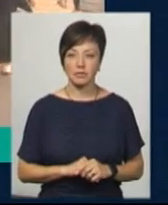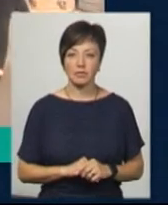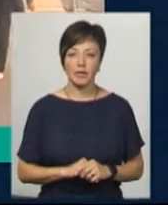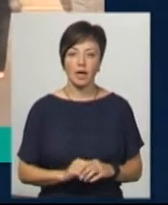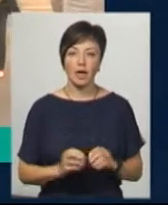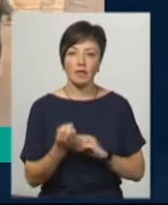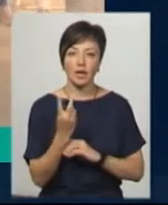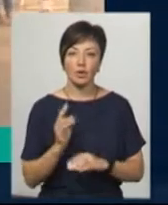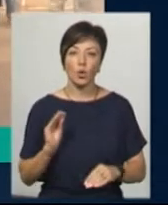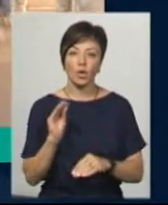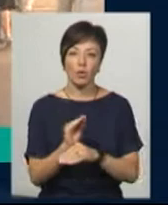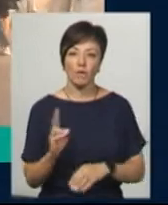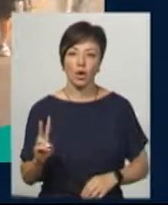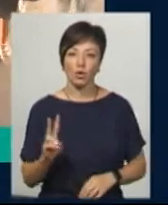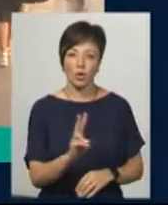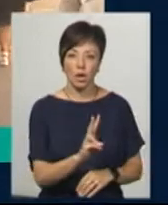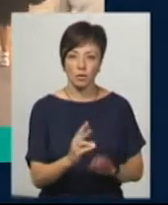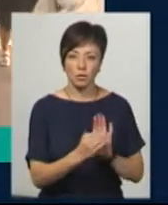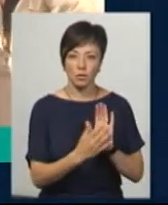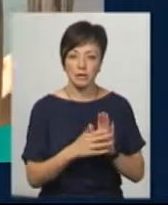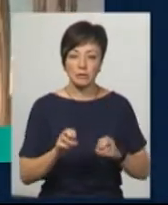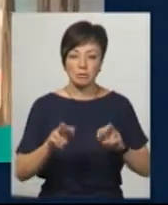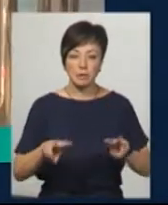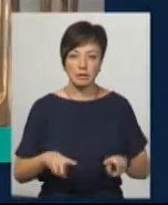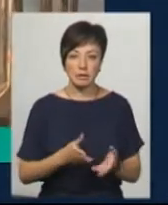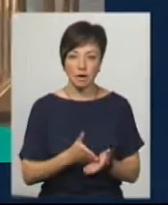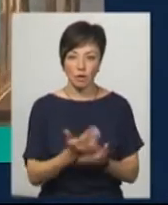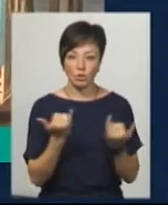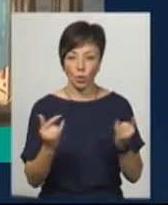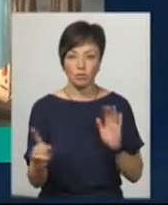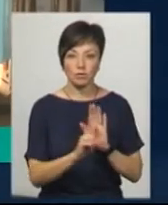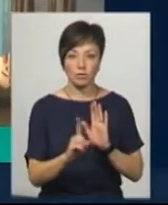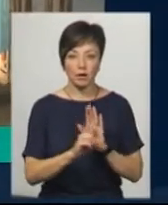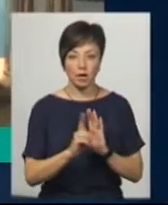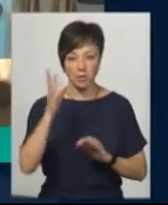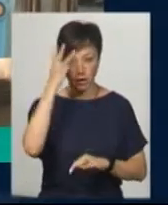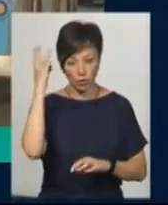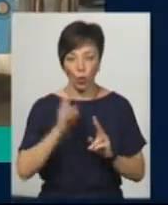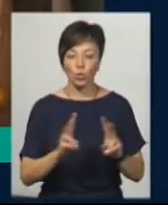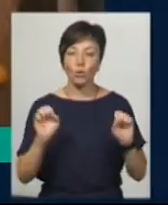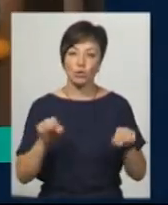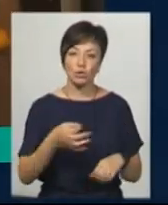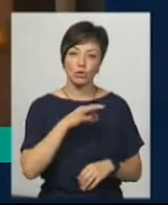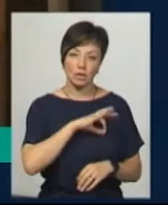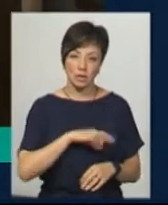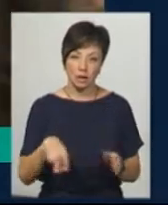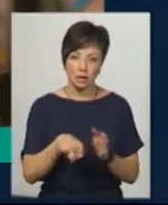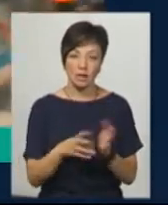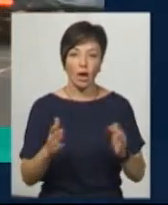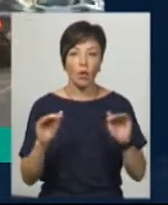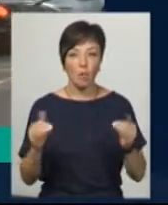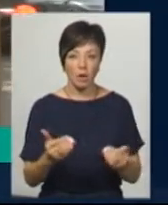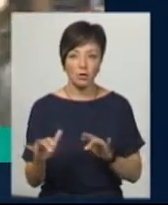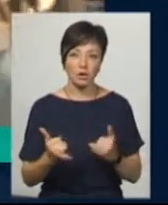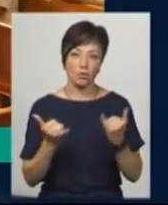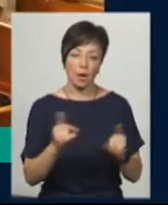12 додаткових тролейбусів із позначкою спецрейс від сьогодні курсують у Хмельницькому. Хто може ними скористатись та які обмеження